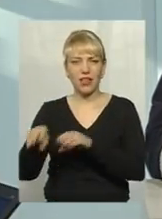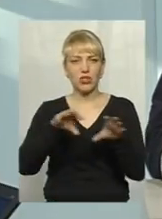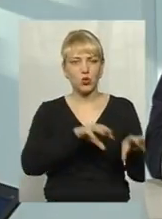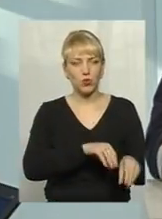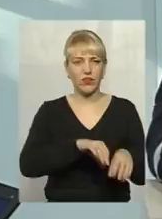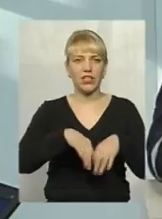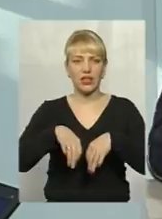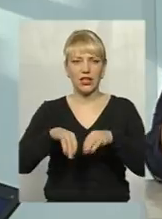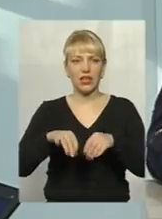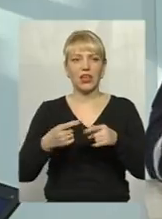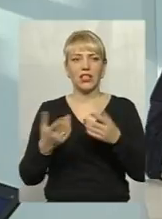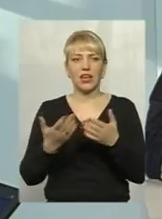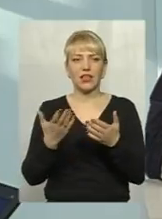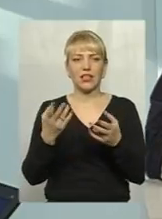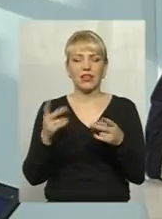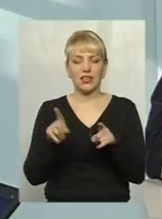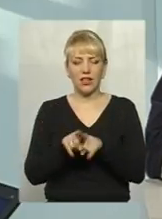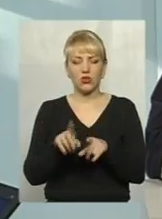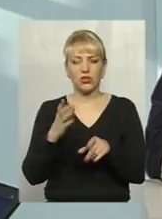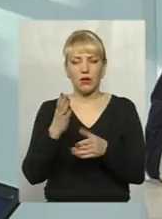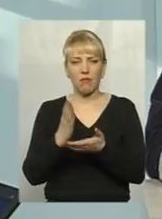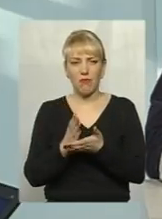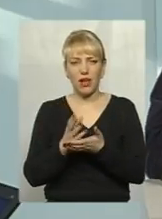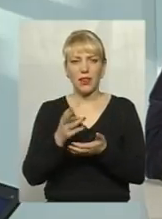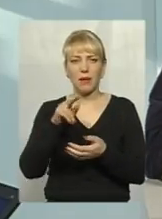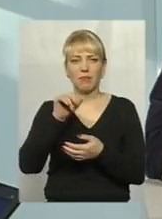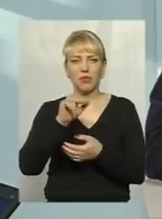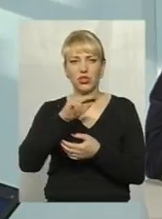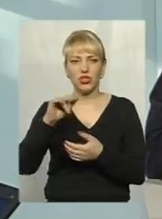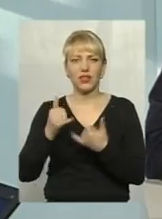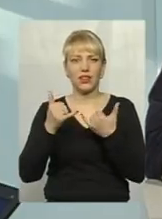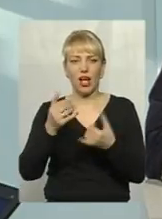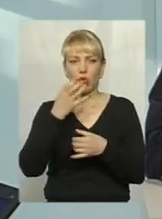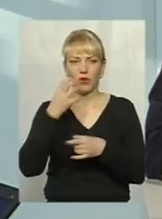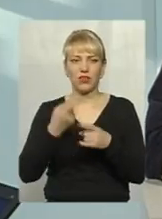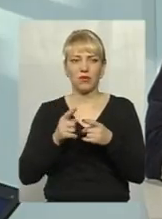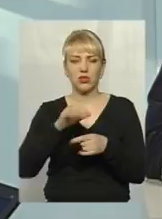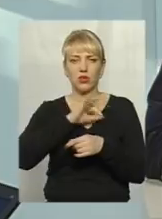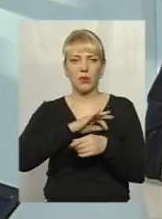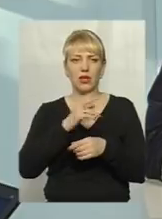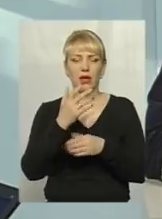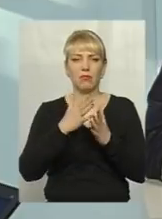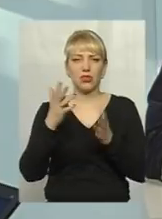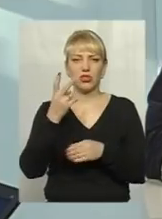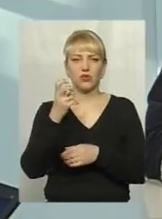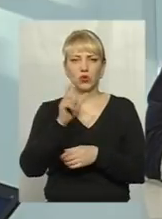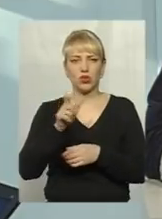служби перетунку, які також мали печі для обігріву. Ними скористалося більше 200 громадян,